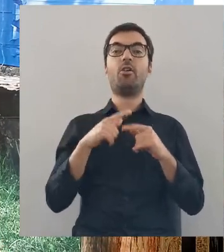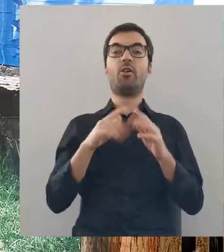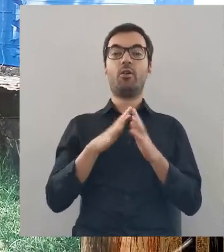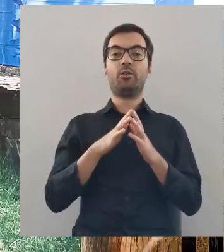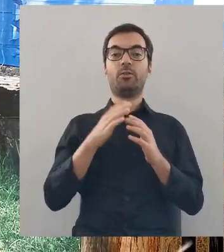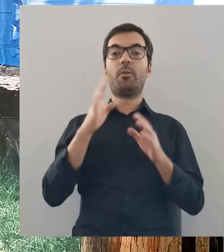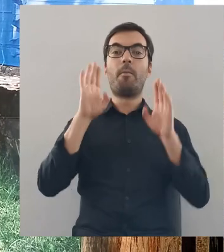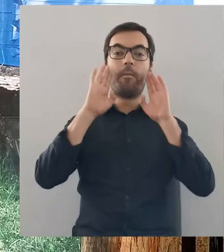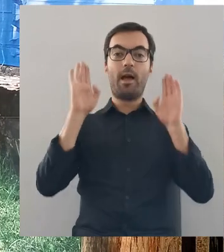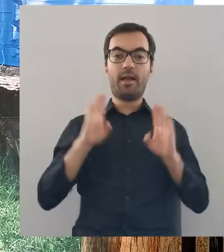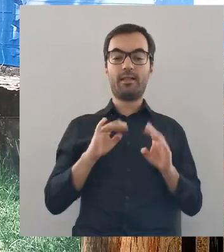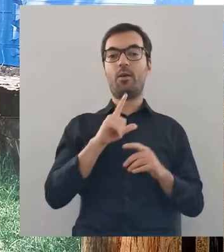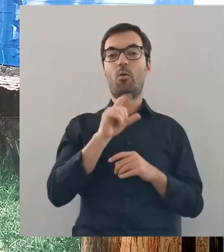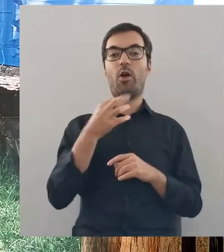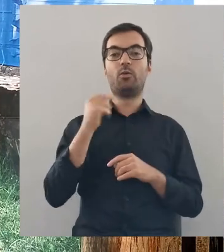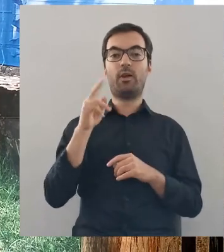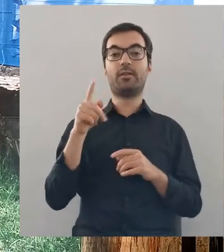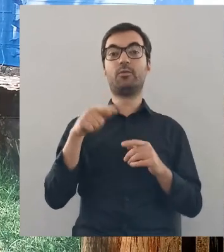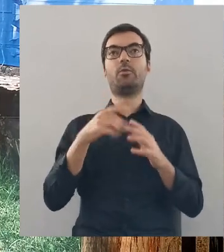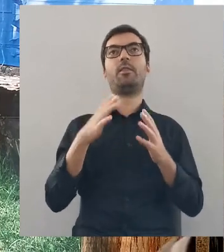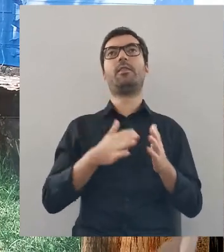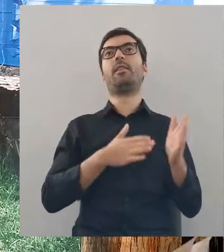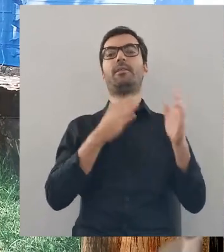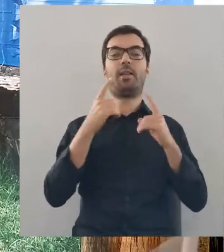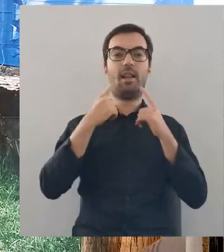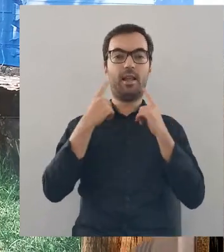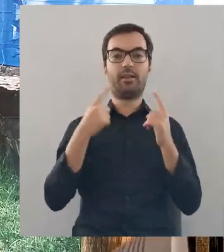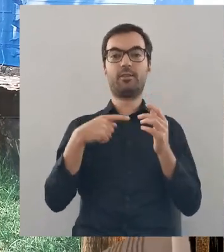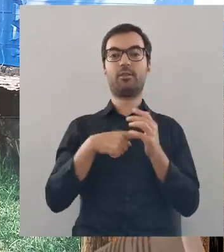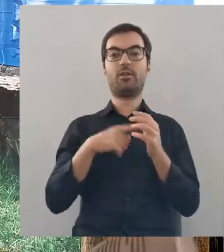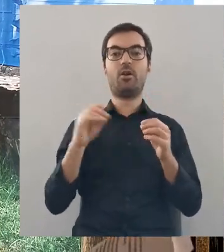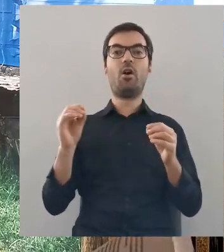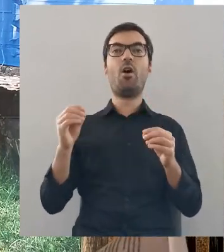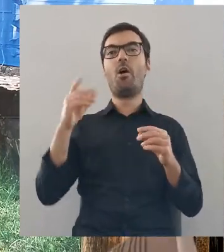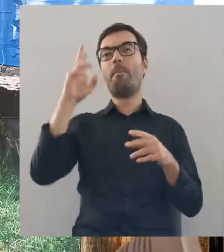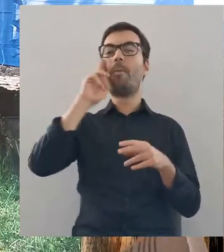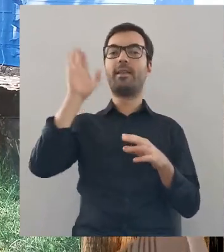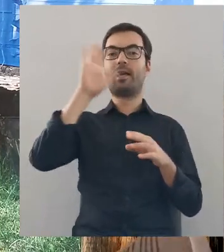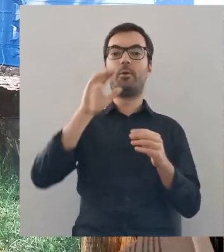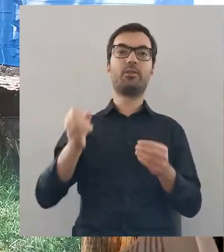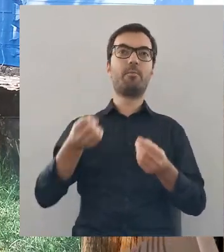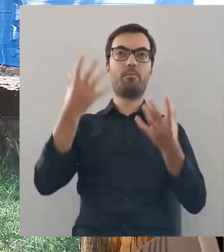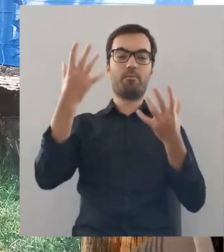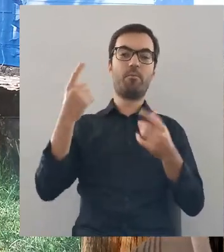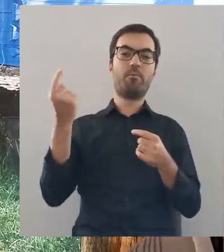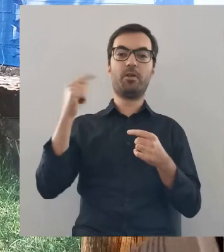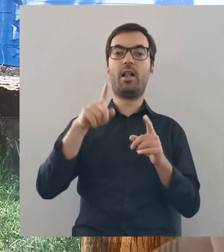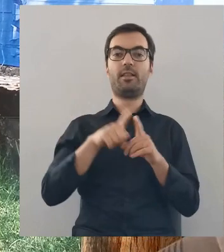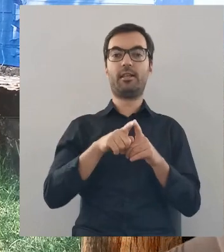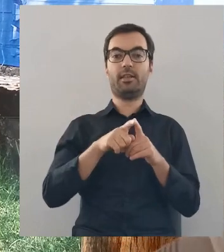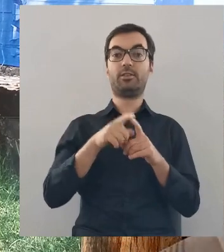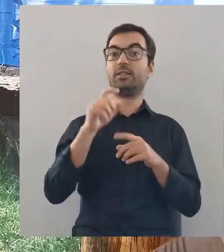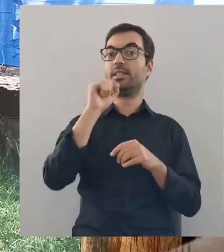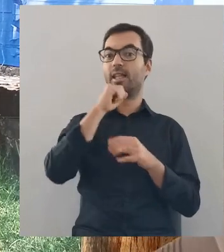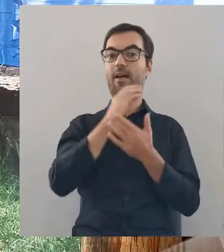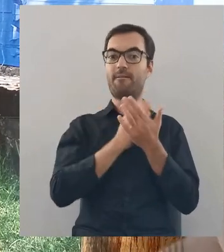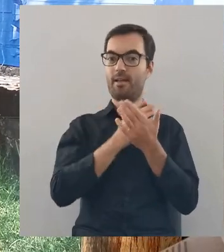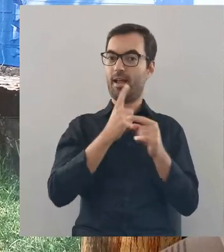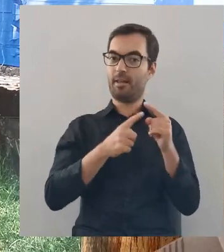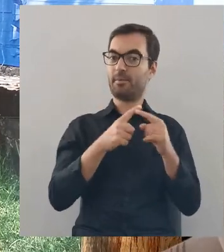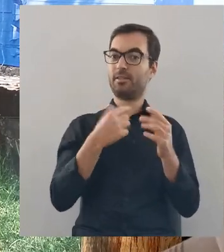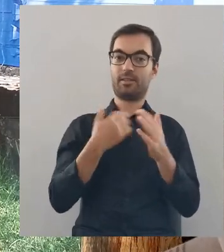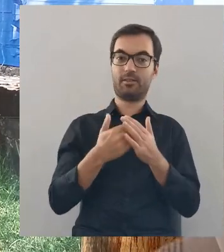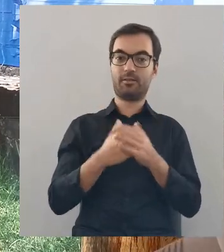znajduje się sanktuarium maryjne w Łazówku. I tu jest kolejna legenda, tym razem o objawieniu Matki Boskiej, ale też mamy